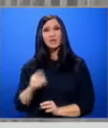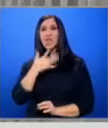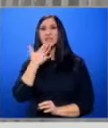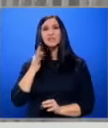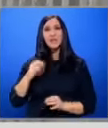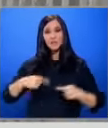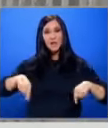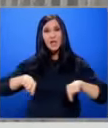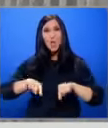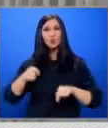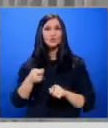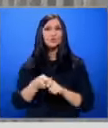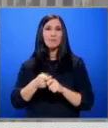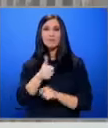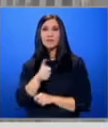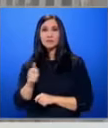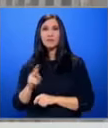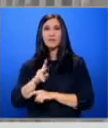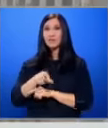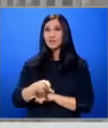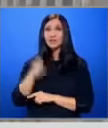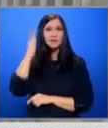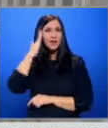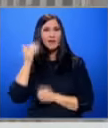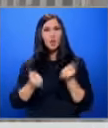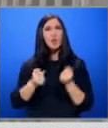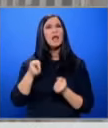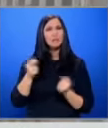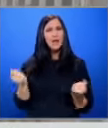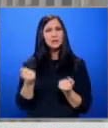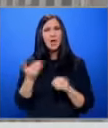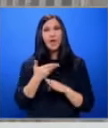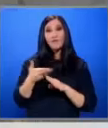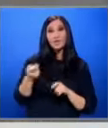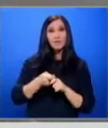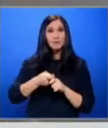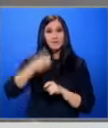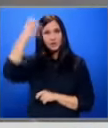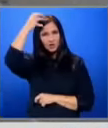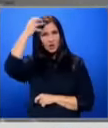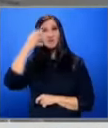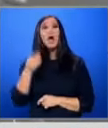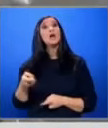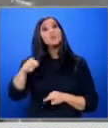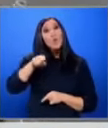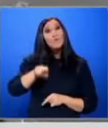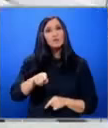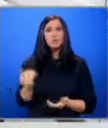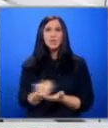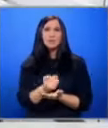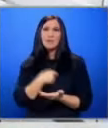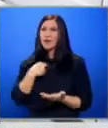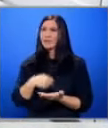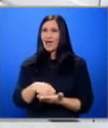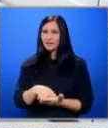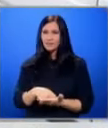Тук се извършва дезинфекцията на влизащите в страната автомобили Тази дейност вече ще извършва държавата Съответно тя ще събира и таксите